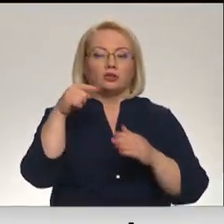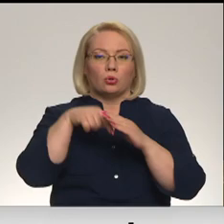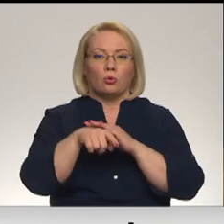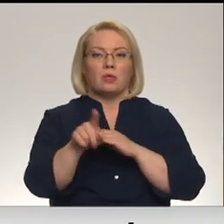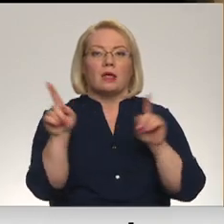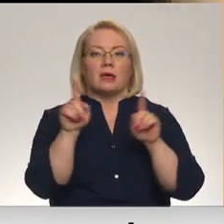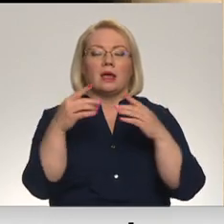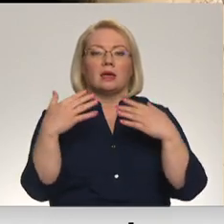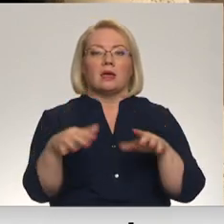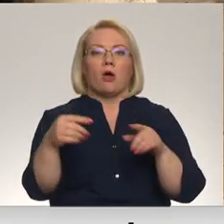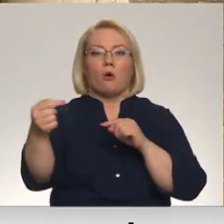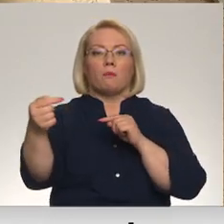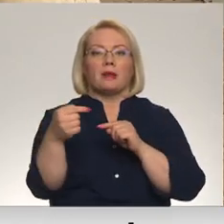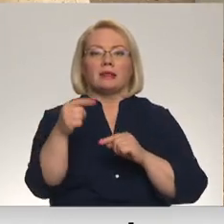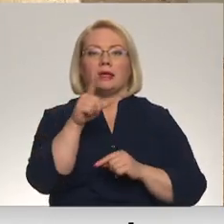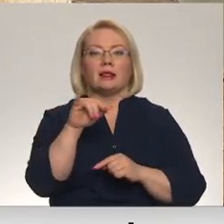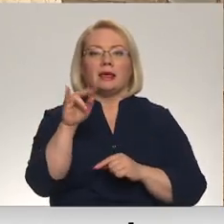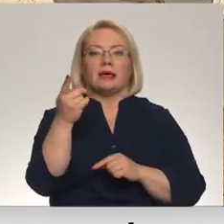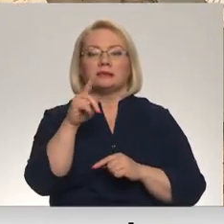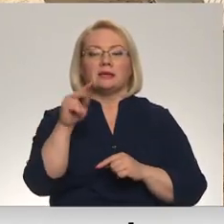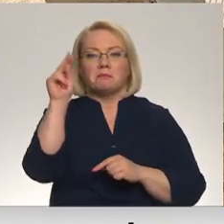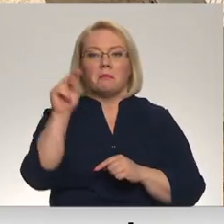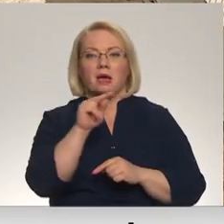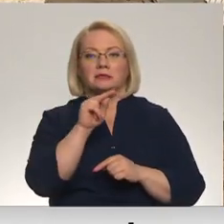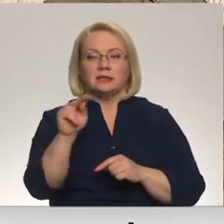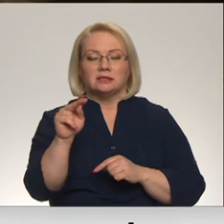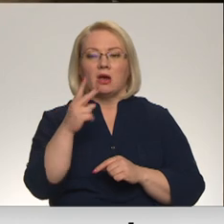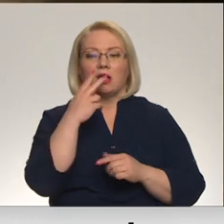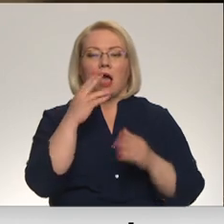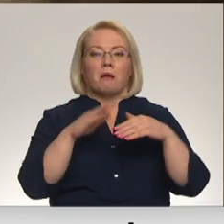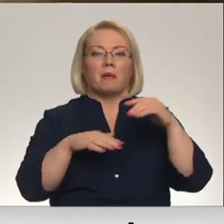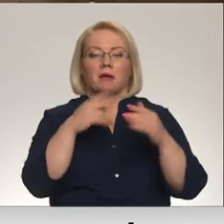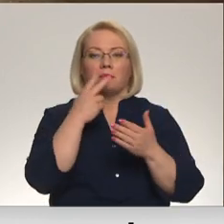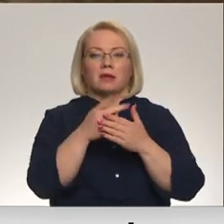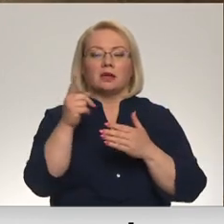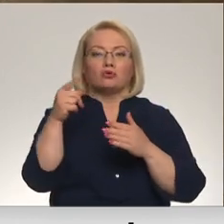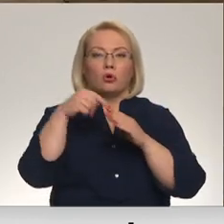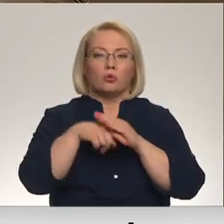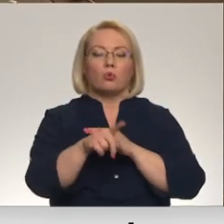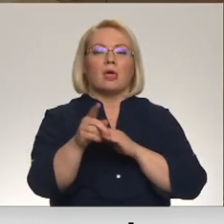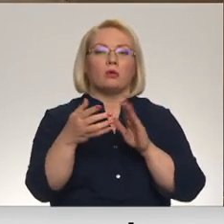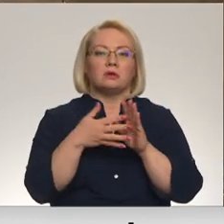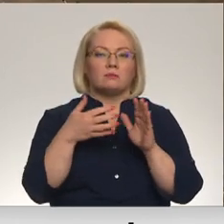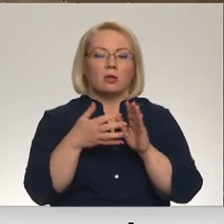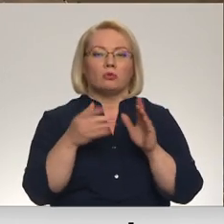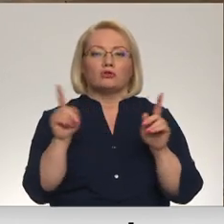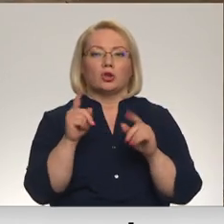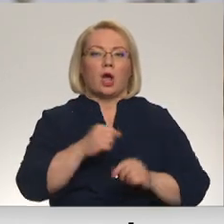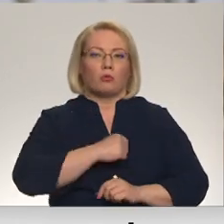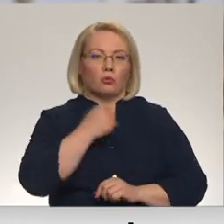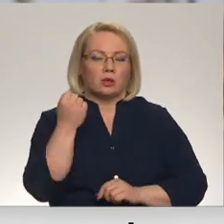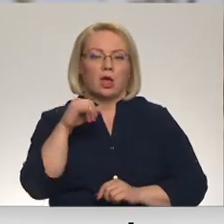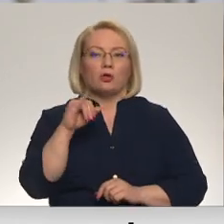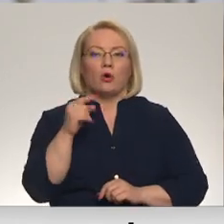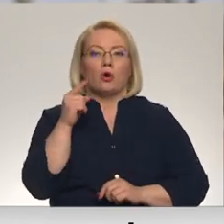jau pretī Līksnes baznīcā. Un kā praksa pierāda, tad šo tuneļu eksploatācija ir apgrūtināta,